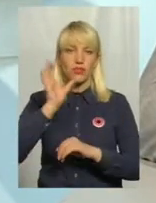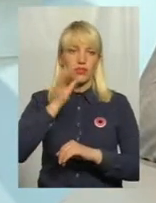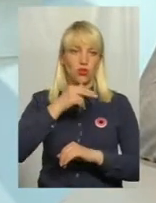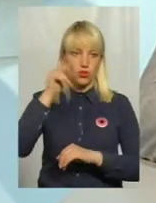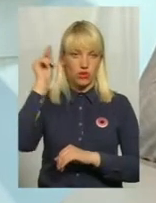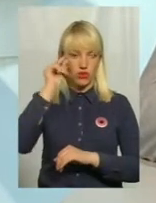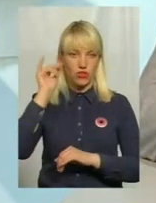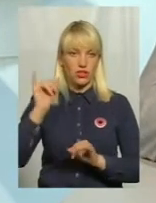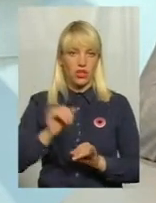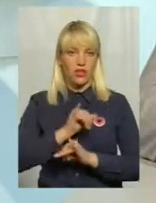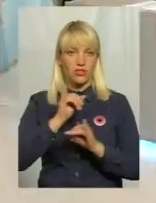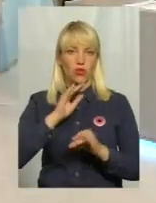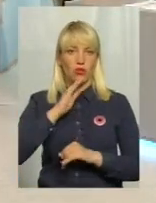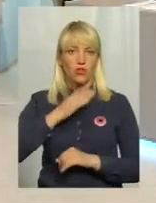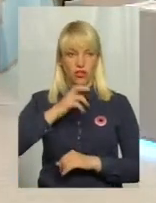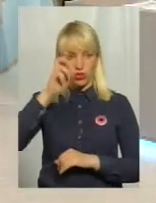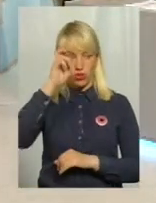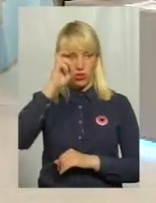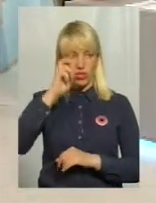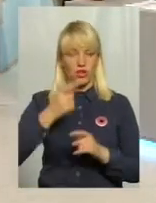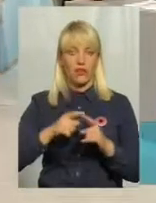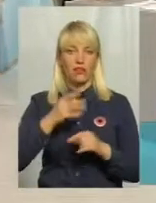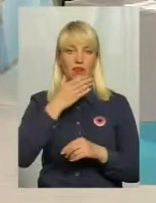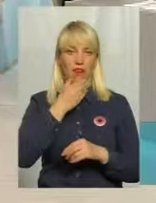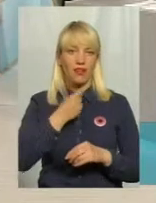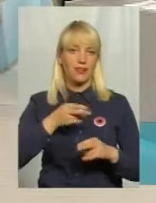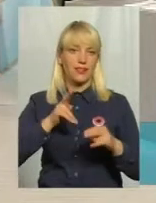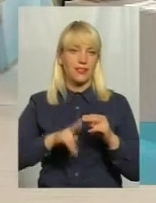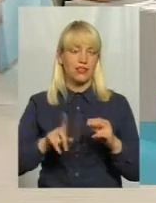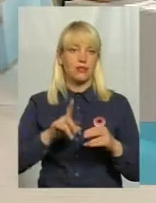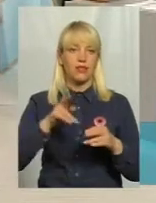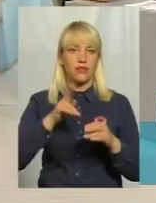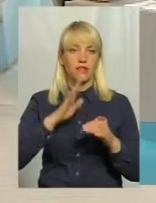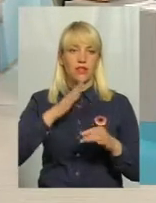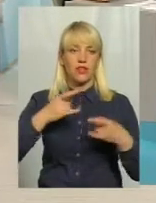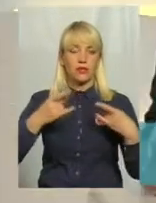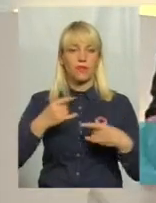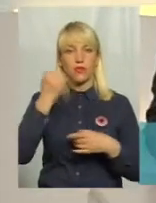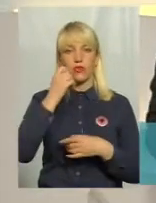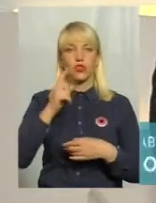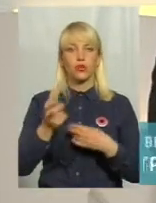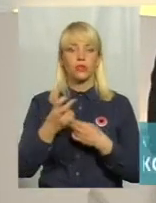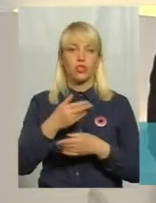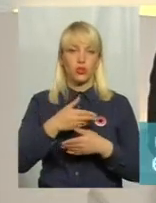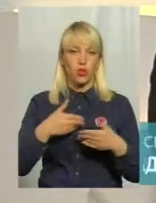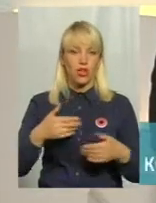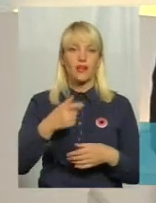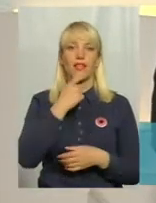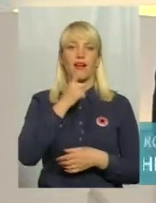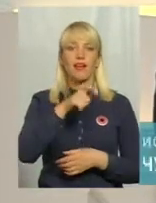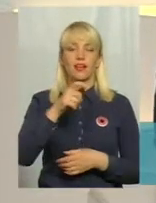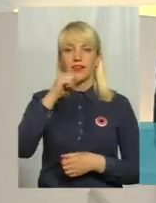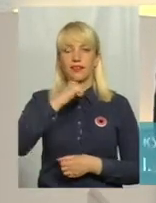історію нашої держави. Дякую, пане Андрій, це гарна нота, щоб завершити наш ефір. Дякую вам за те, що прийшли до нас, глядачам дякую за